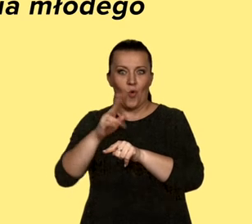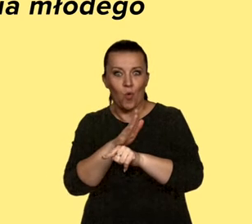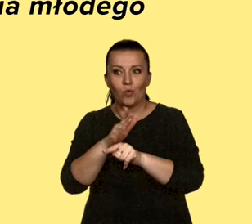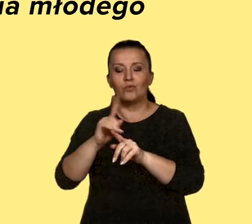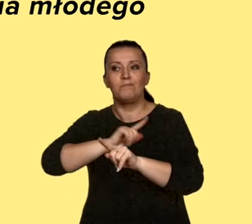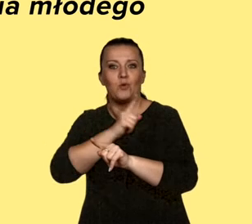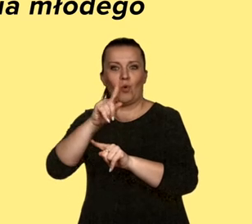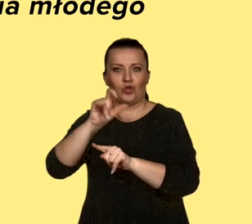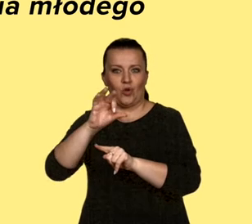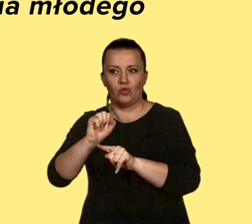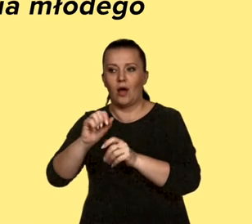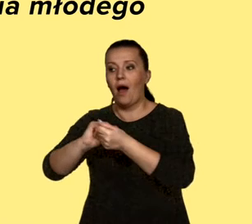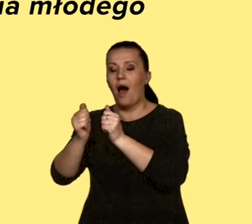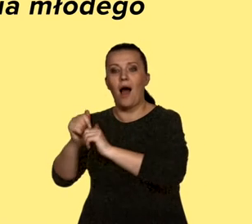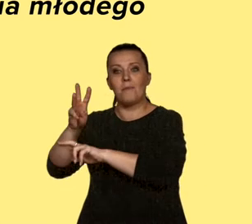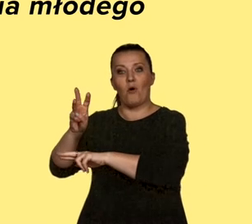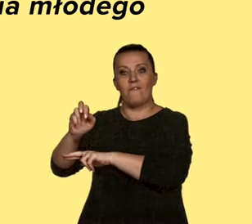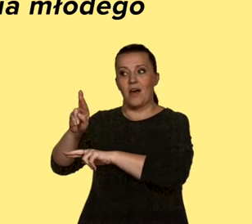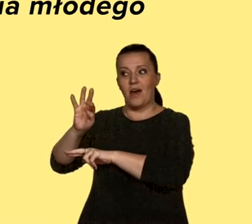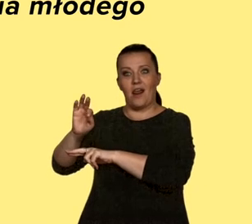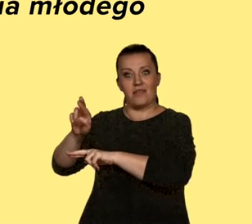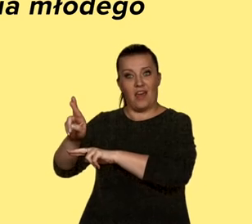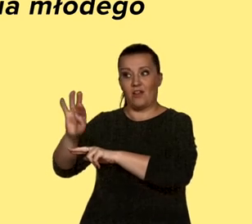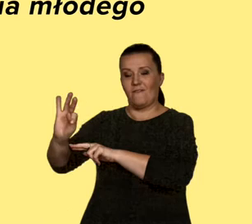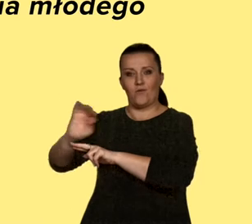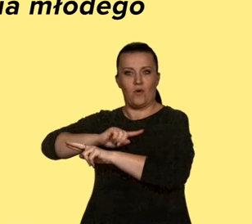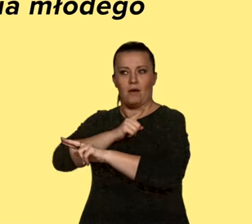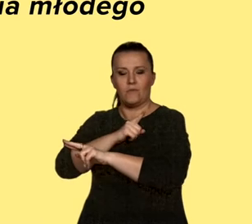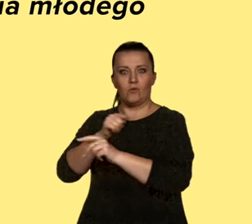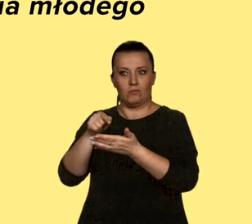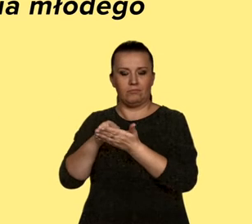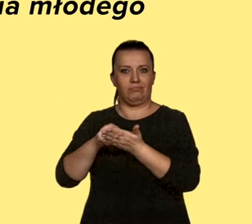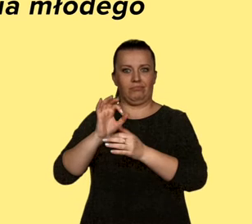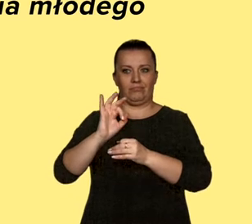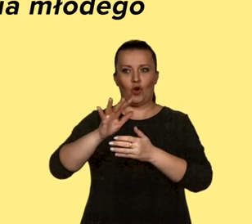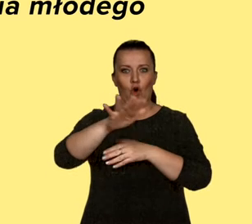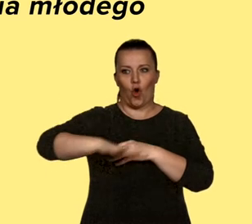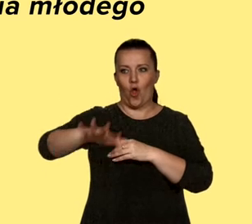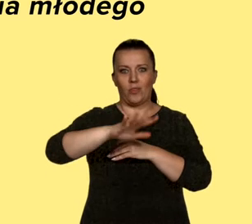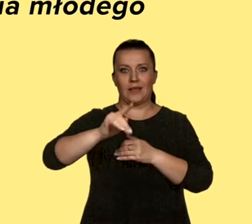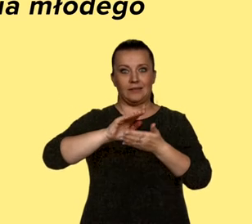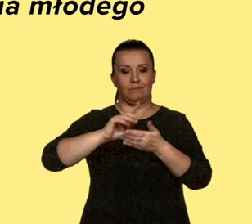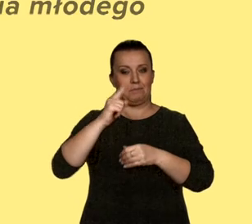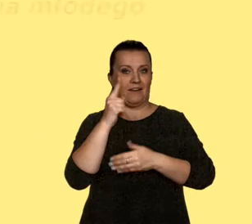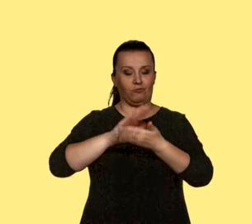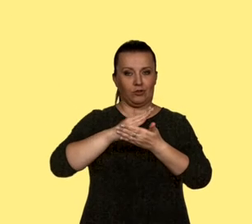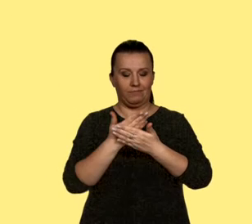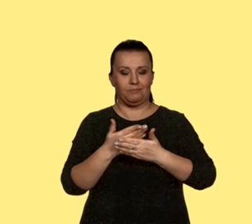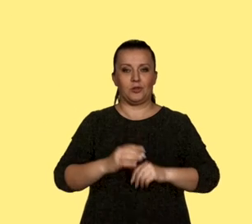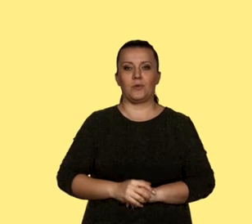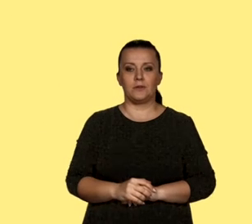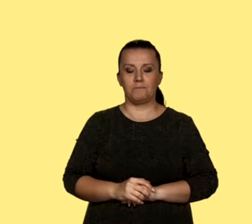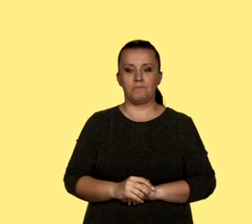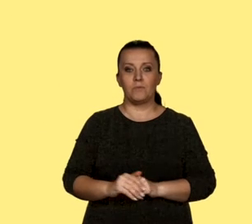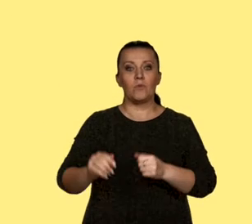Tadeusza, czy nieszczęśliwa miłość Wertera z Cierpień Młodego Wertera. To jest przykład pierwszego kontekstu. Drugi